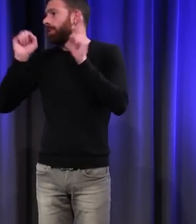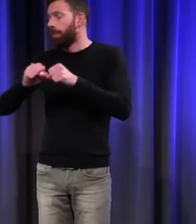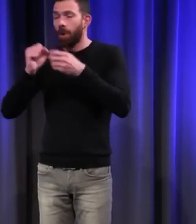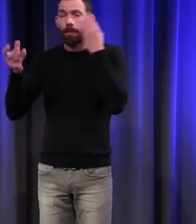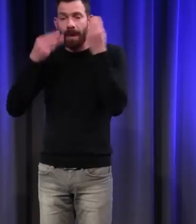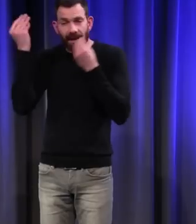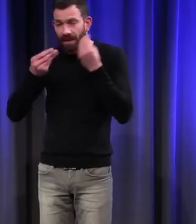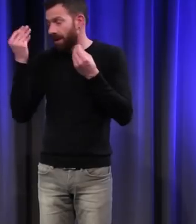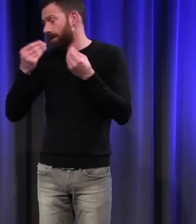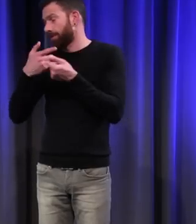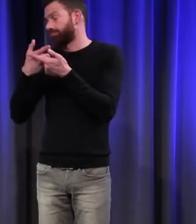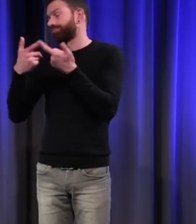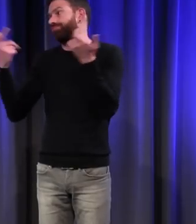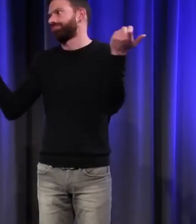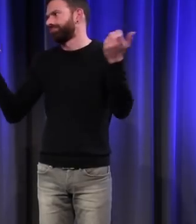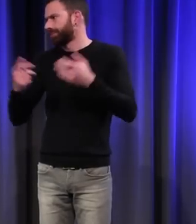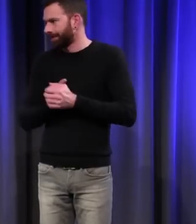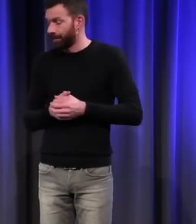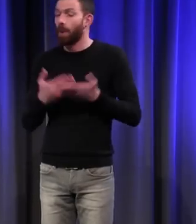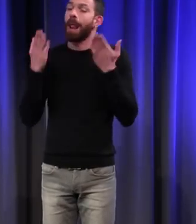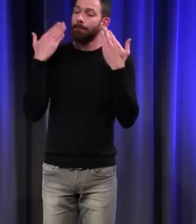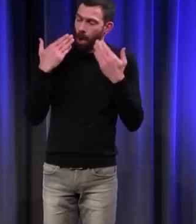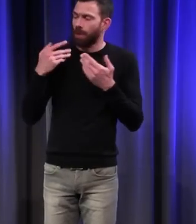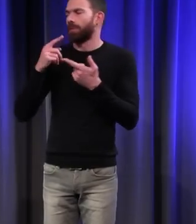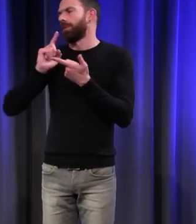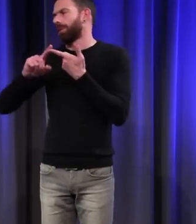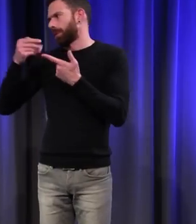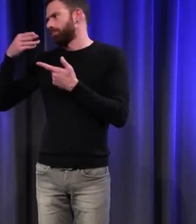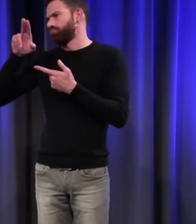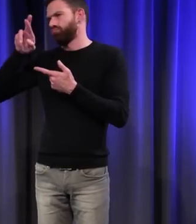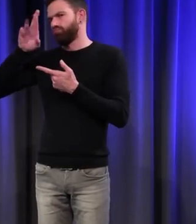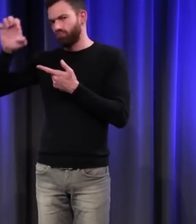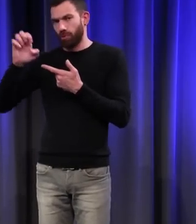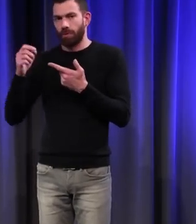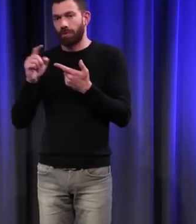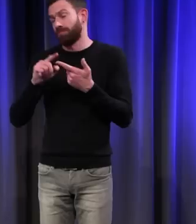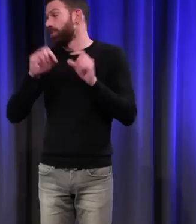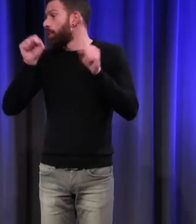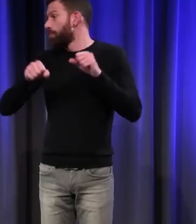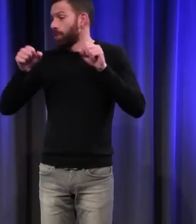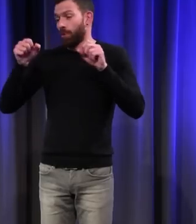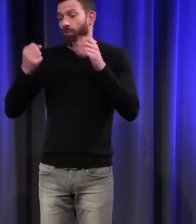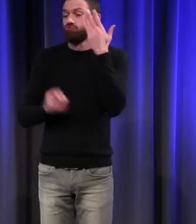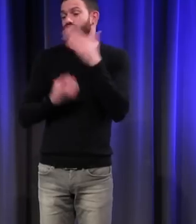cosmétique, etc. Donc la menthe et la mûre, on pourrait donner ça comme titre de livre